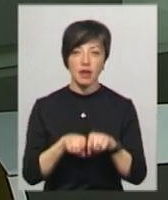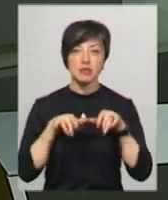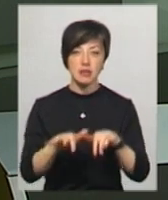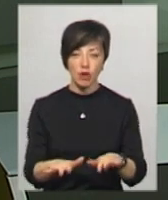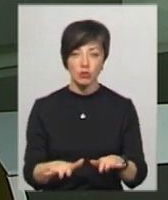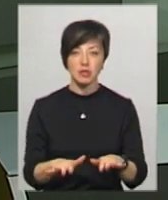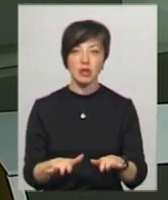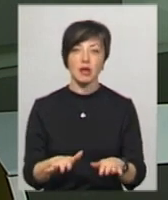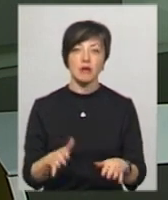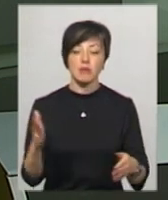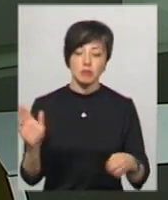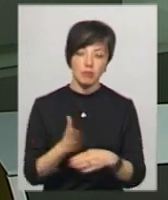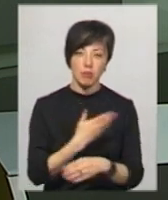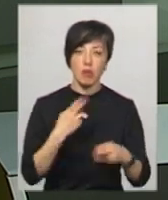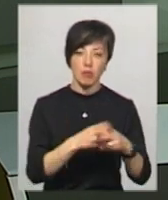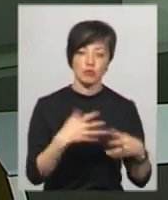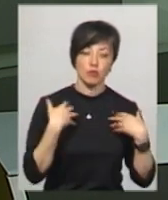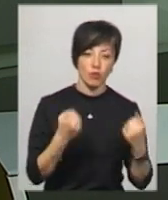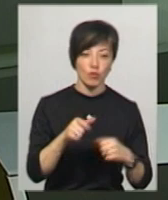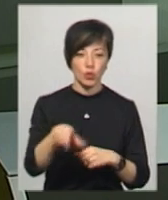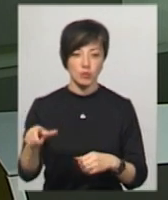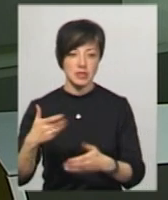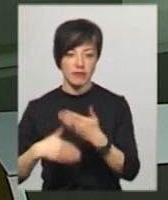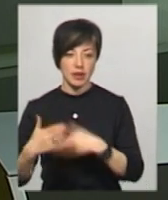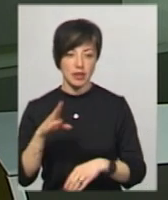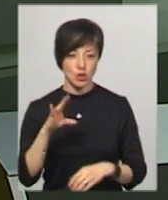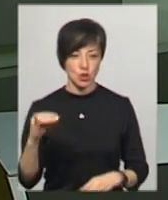заходи стирають перепони між здоровими людьми та людьми з інвалідністю.